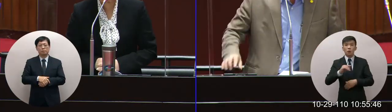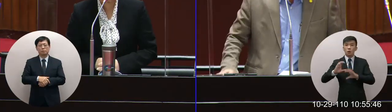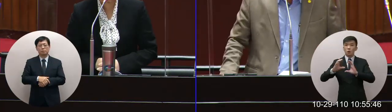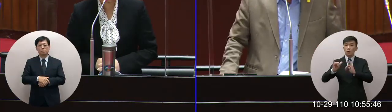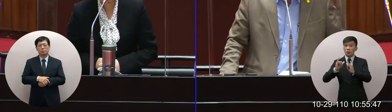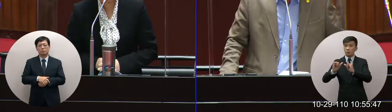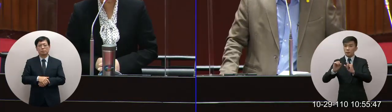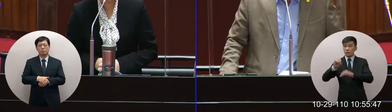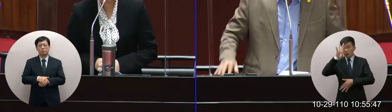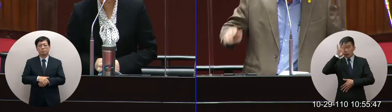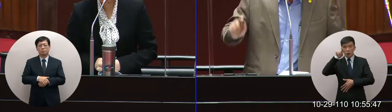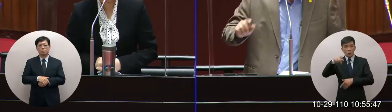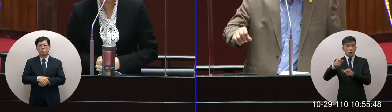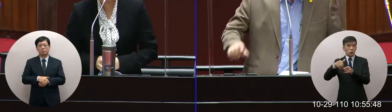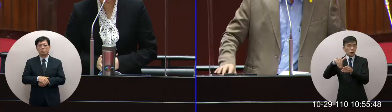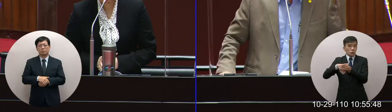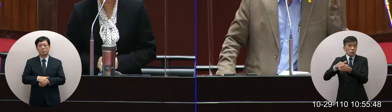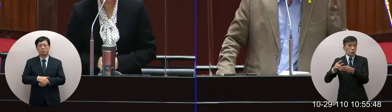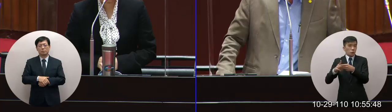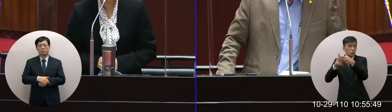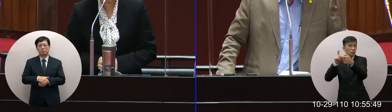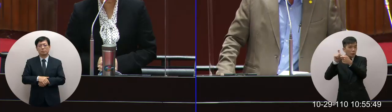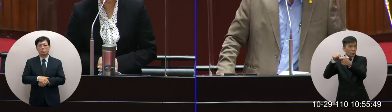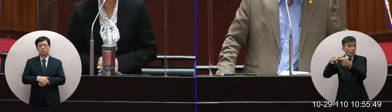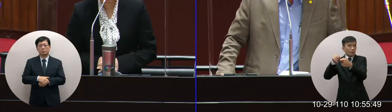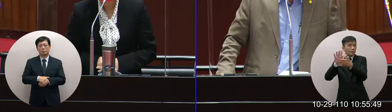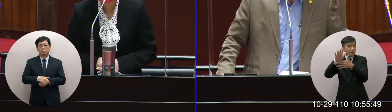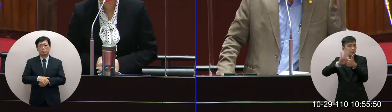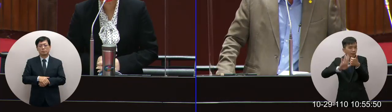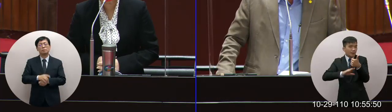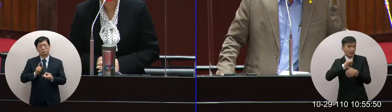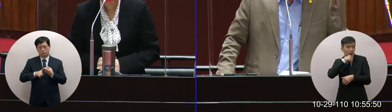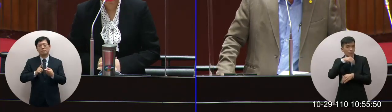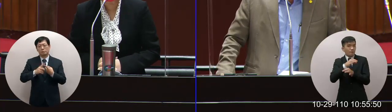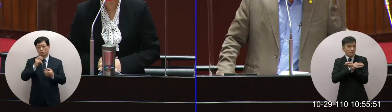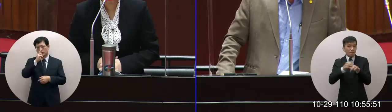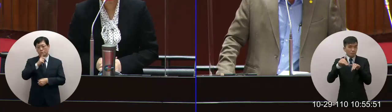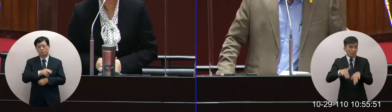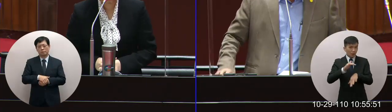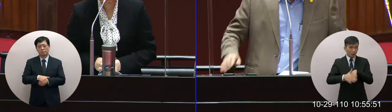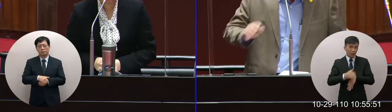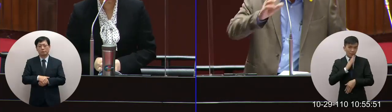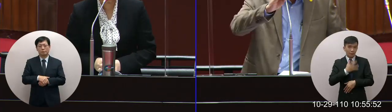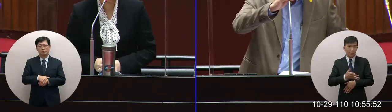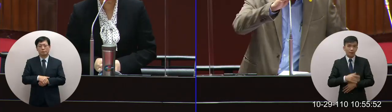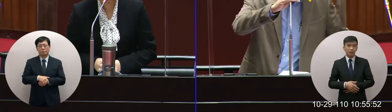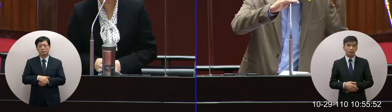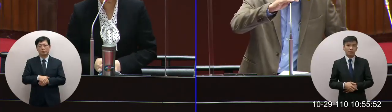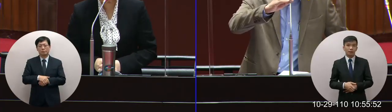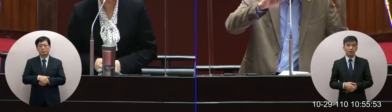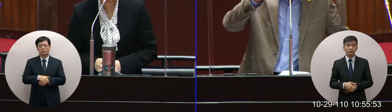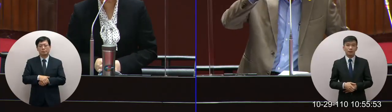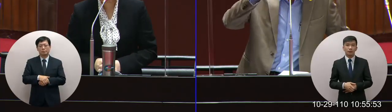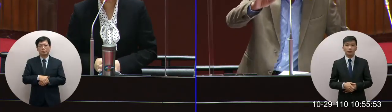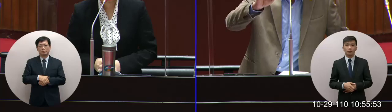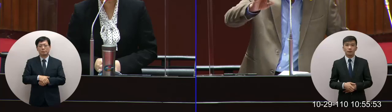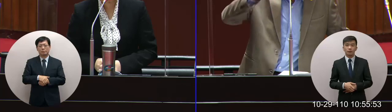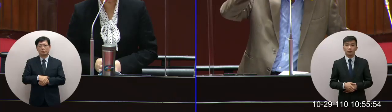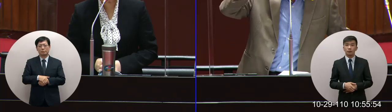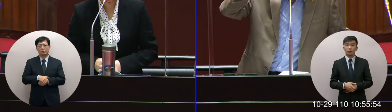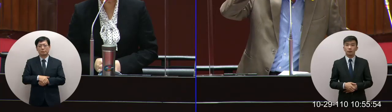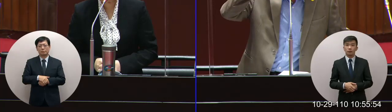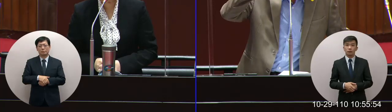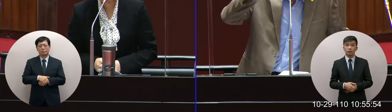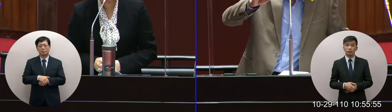的這個公投主張會嚴重影響台灣的經濟前途對不對沒有錯所以如果它這個不